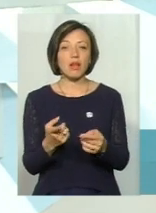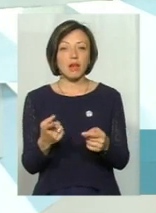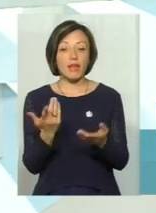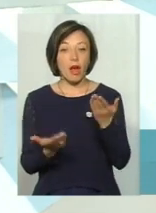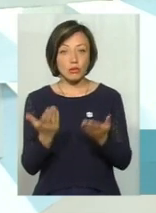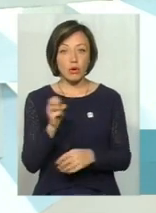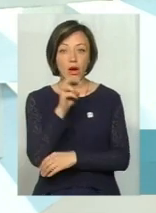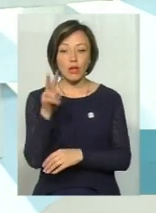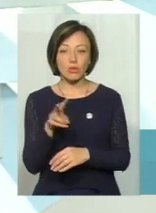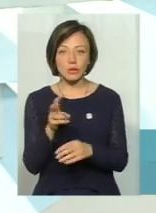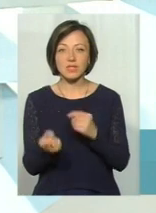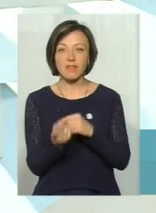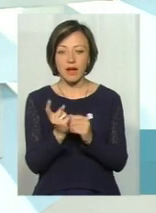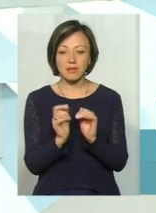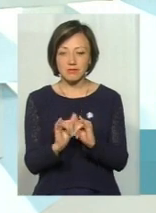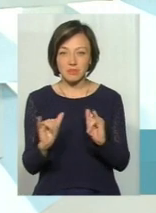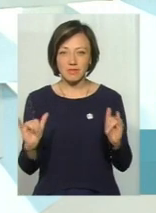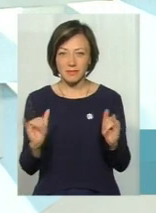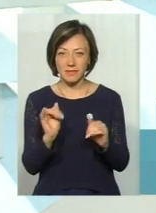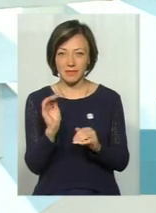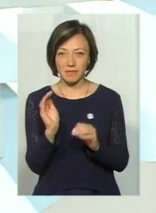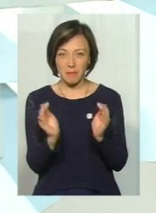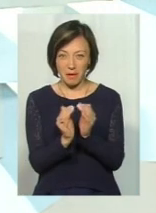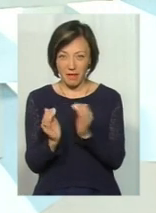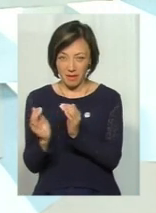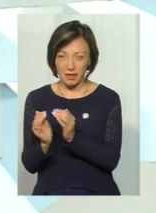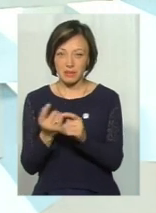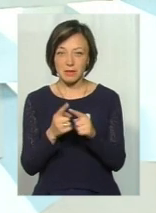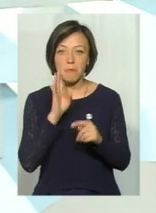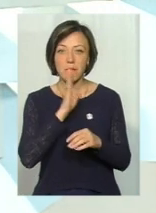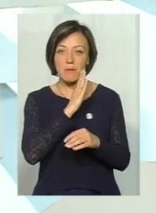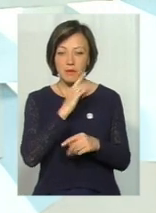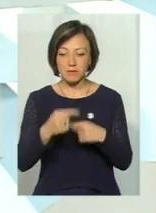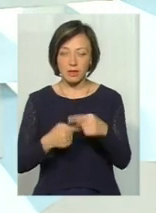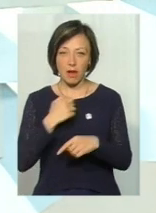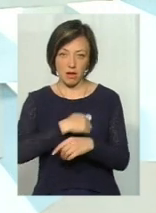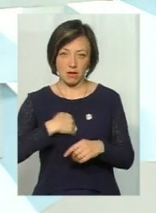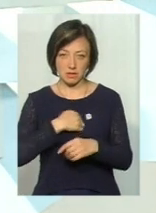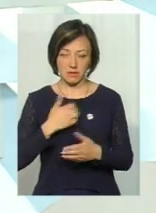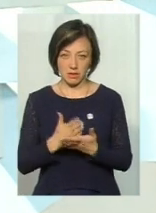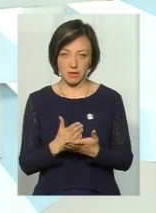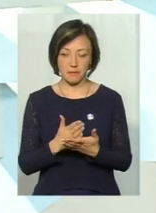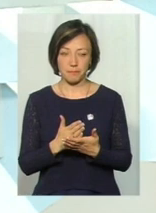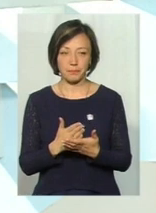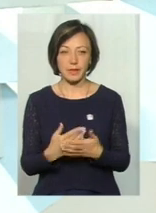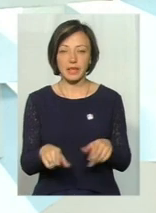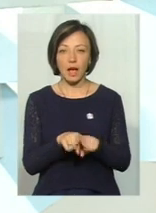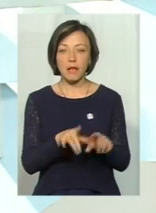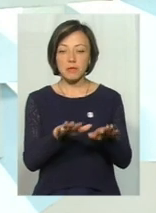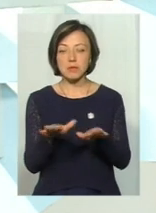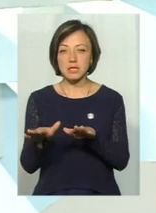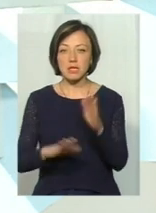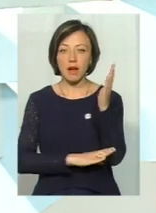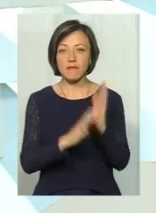з'являється потомство, материнська особина, та й всі, вони є досить агресивними. Тому такі місця в